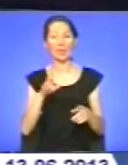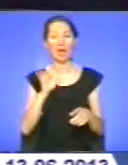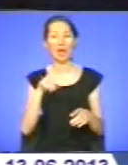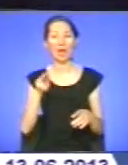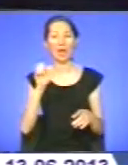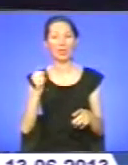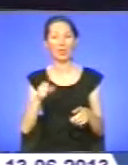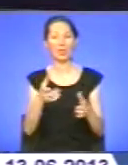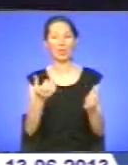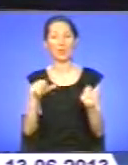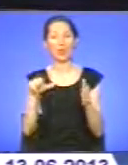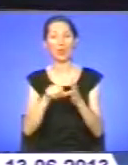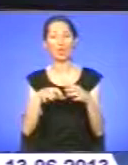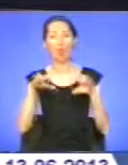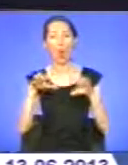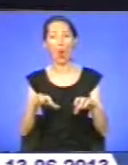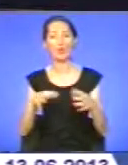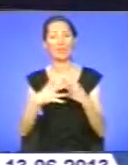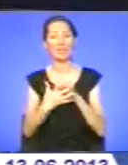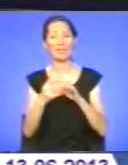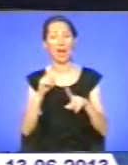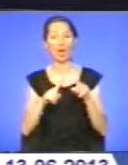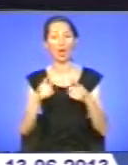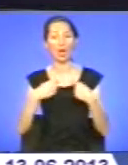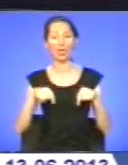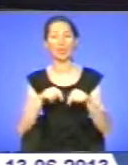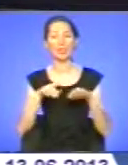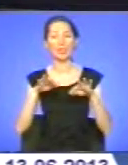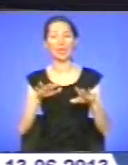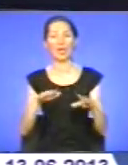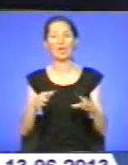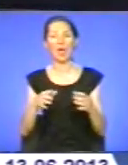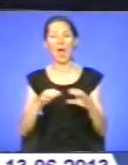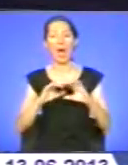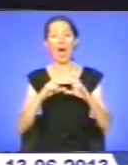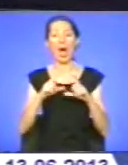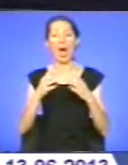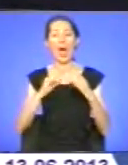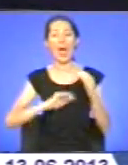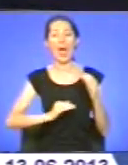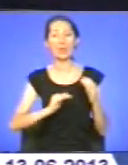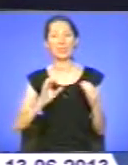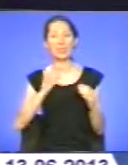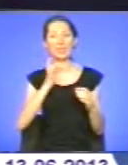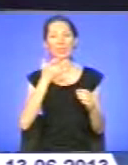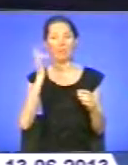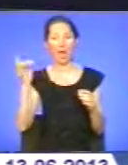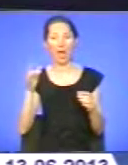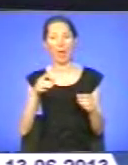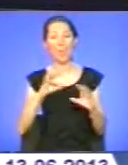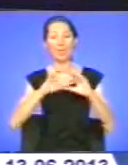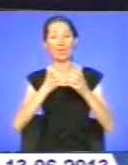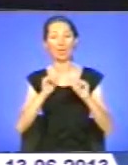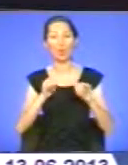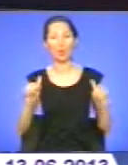взяли участь голови сільських рад. Організували захід Агентство США з міжнародного розвідку «Агроінвест», Всеукраїнська